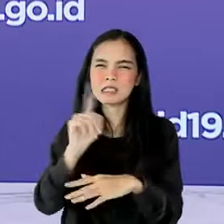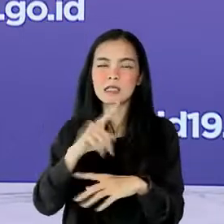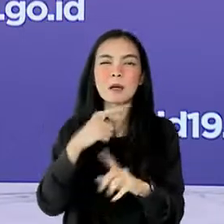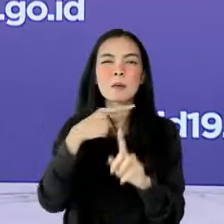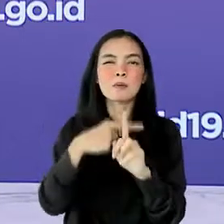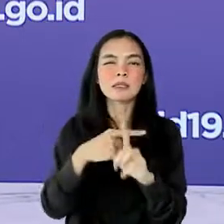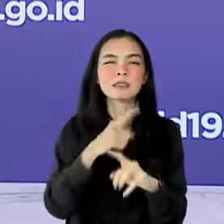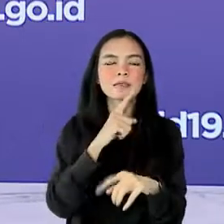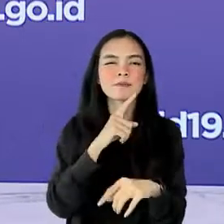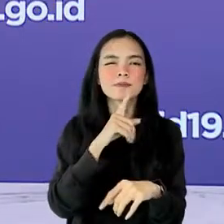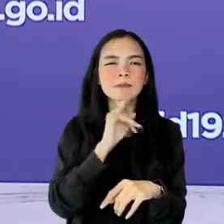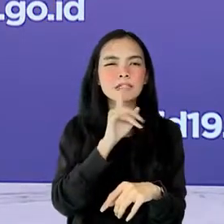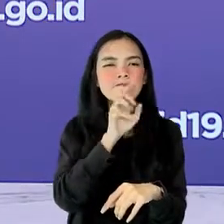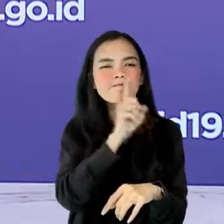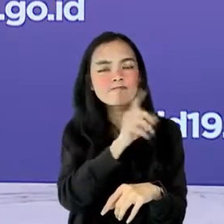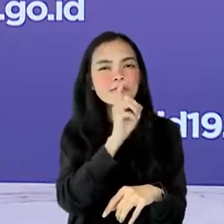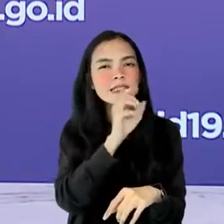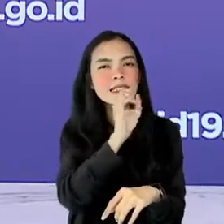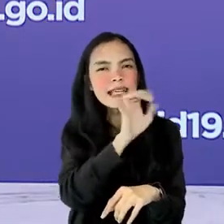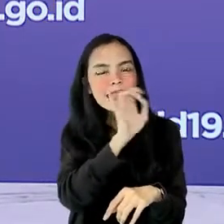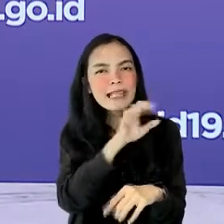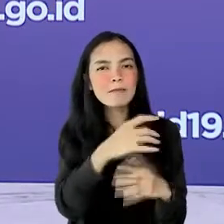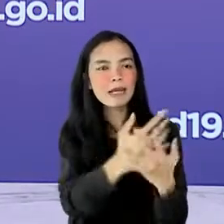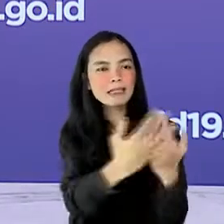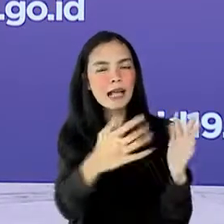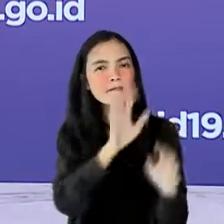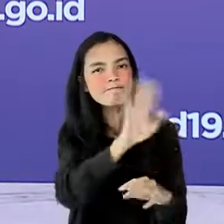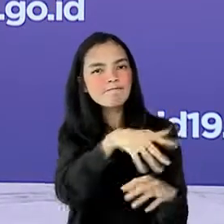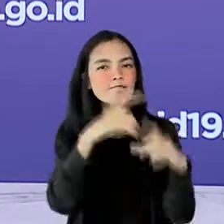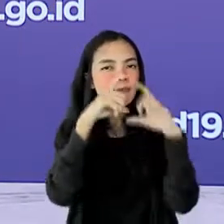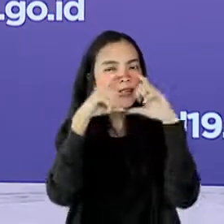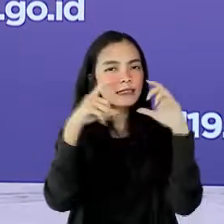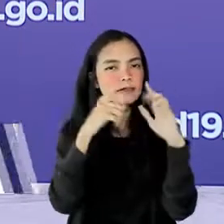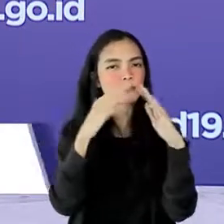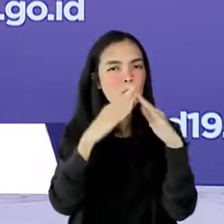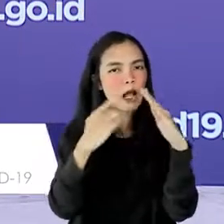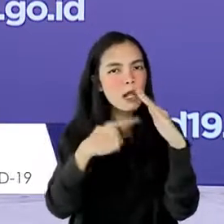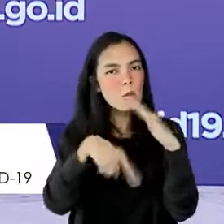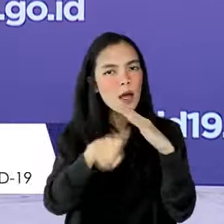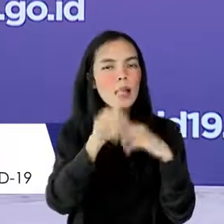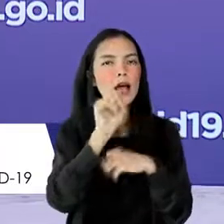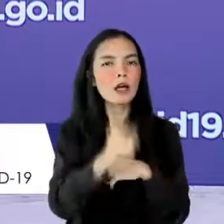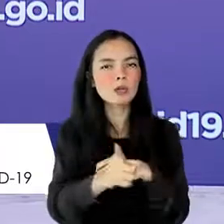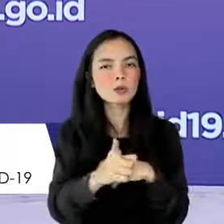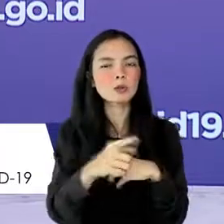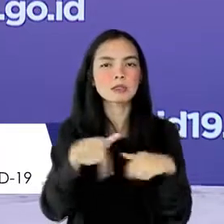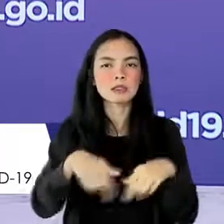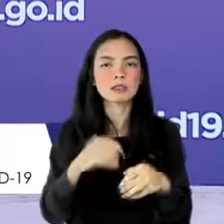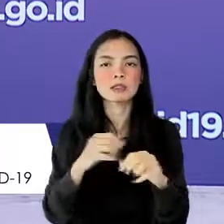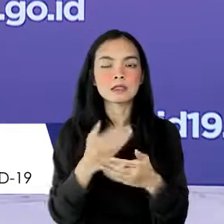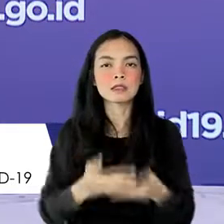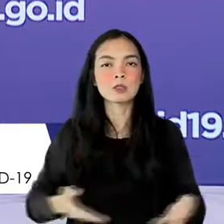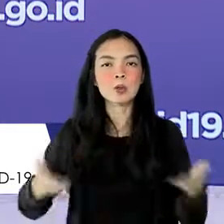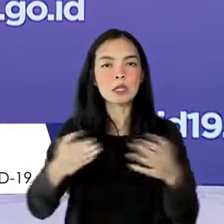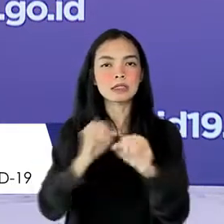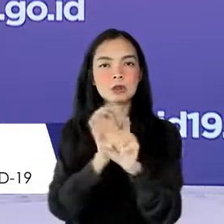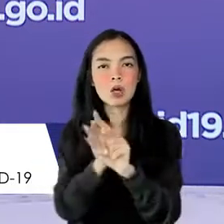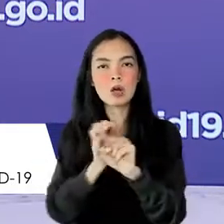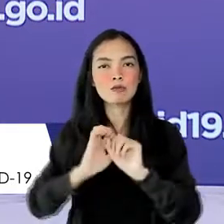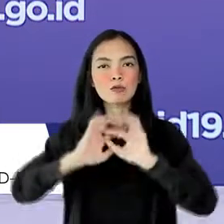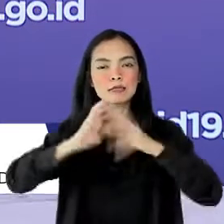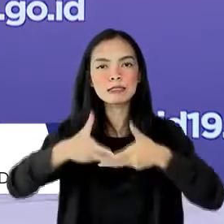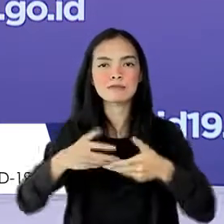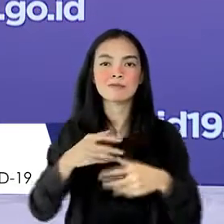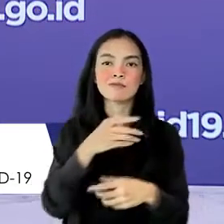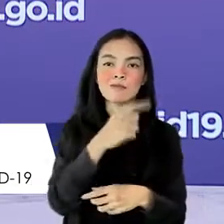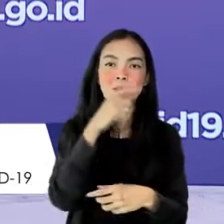mengingatkan untuk menggunakan masker saat keluar rumah. Di tengah pandemi ini, Bapak atau Ibu Ketua